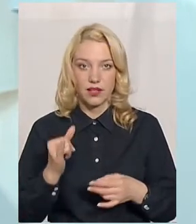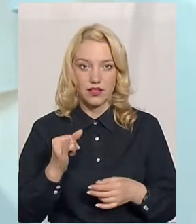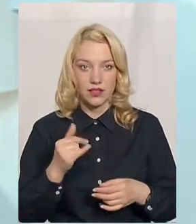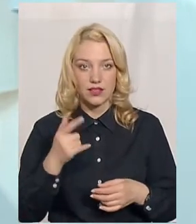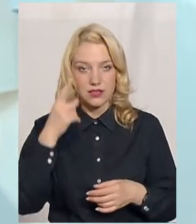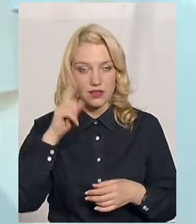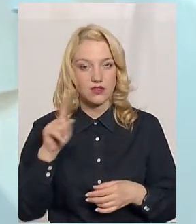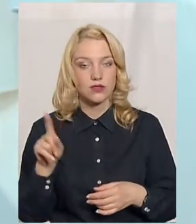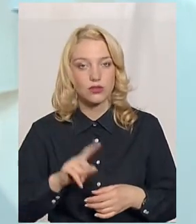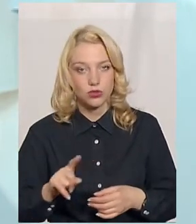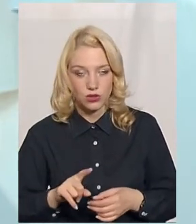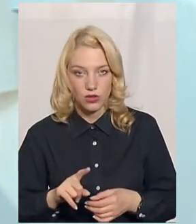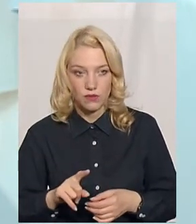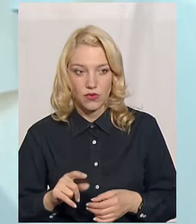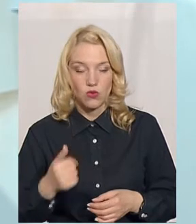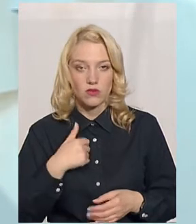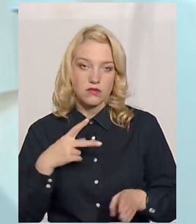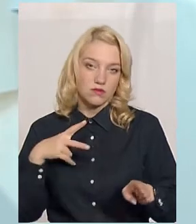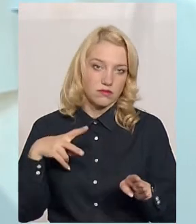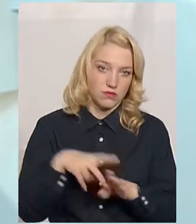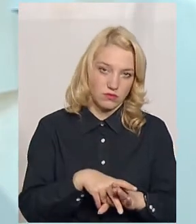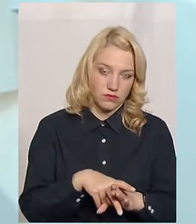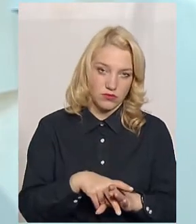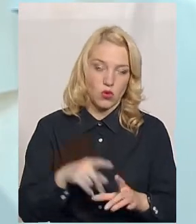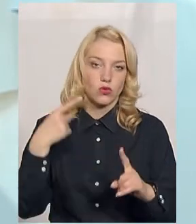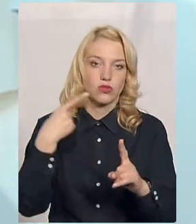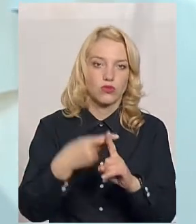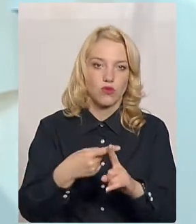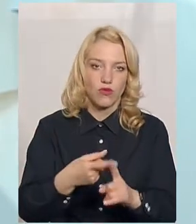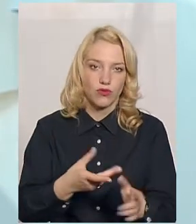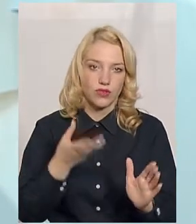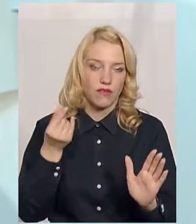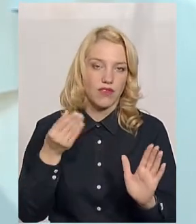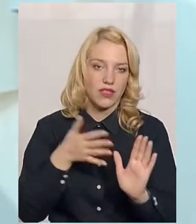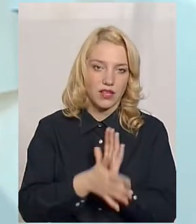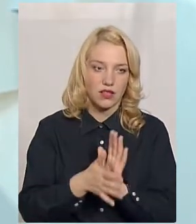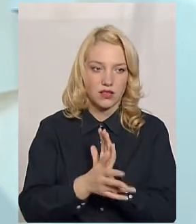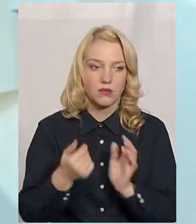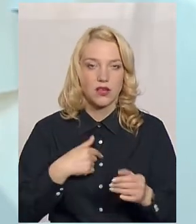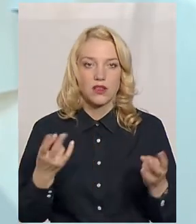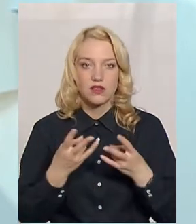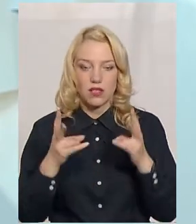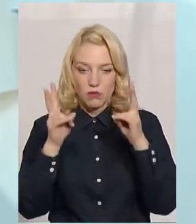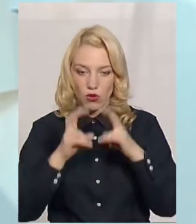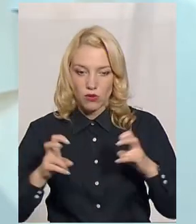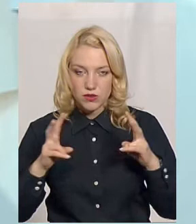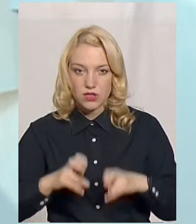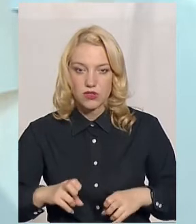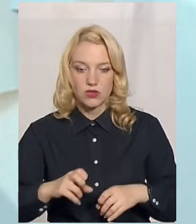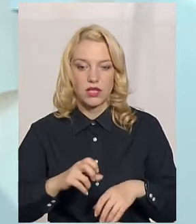І ви знаєте, що на нас ще лягли додатково витрати. Зараз ми маємо обстежувати, що місячно персонал на коронавірус.